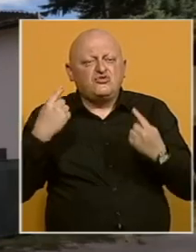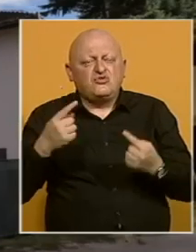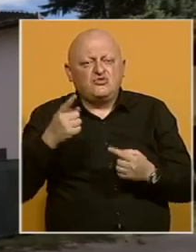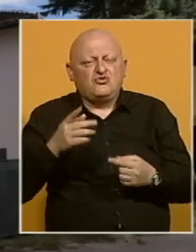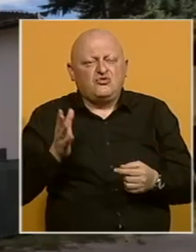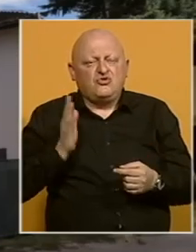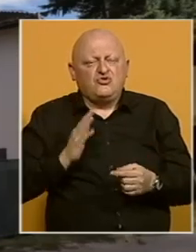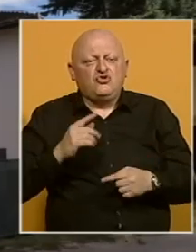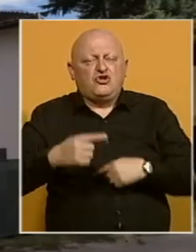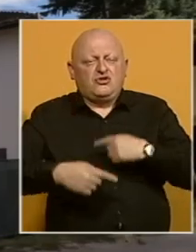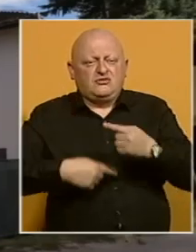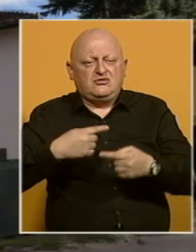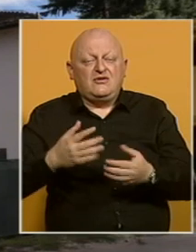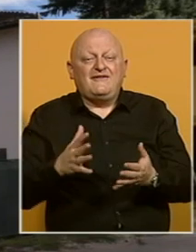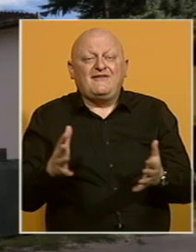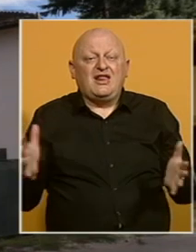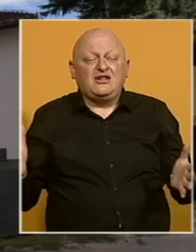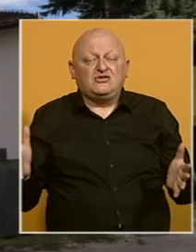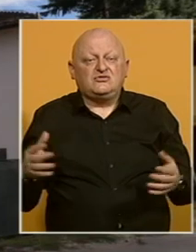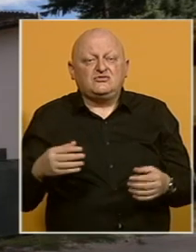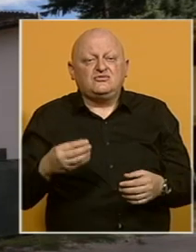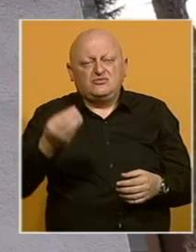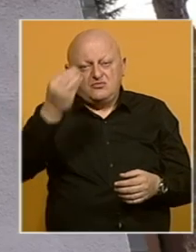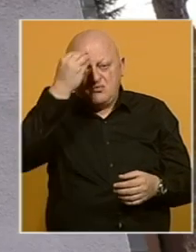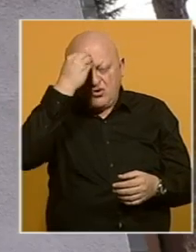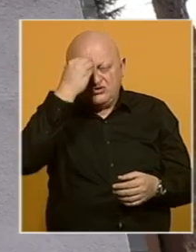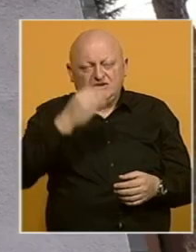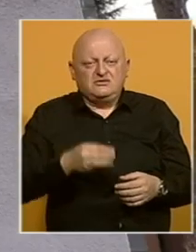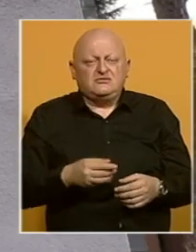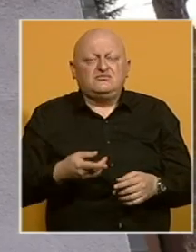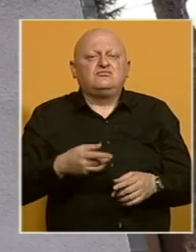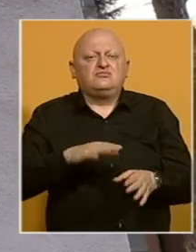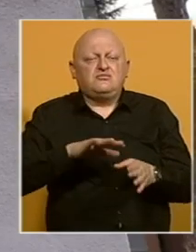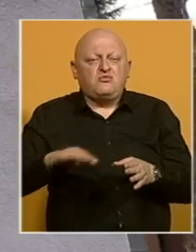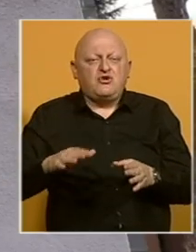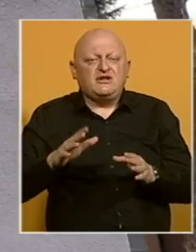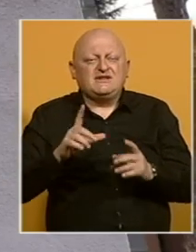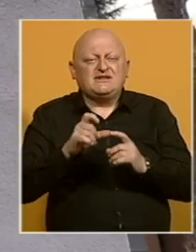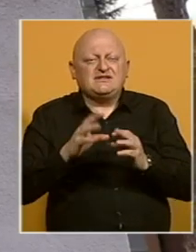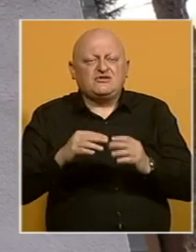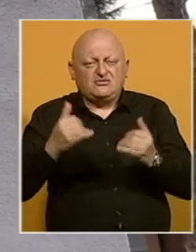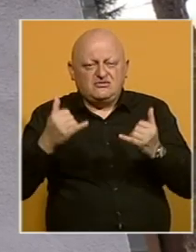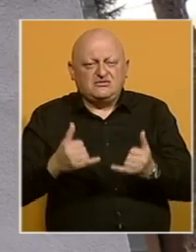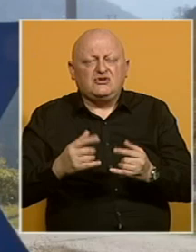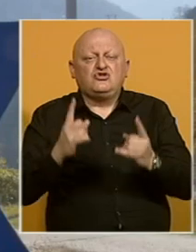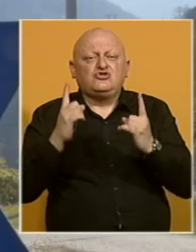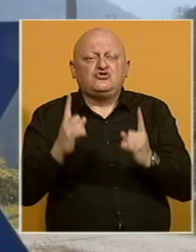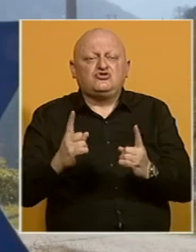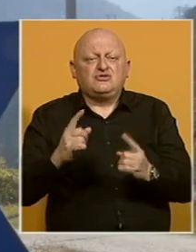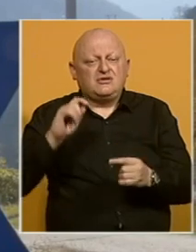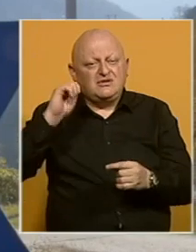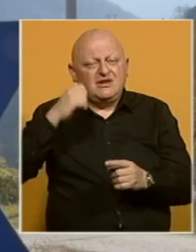Njihovo kulturno nasljeđe je veliko i znamenito i porad sinagoge koja i dan danas postoji,